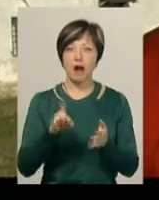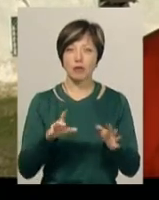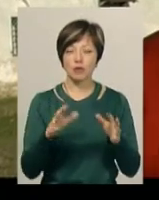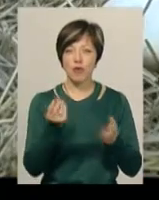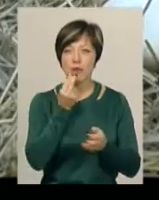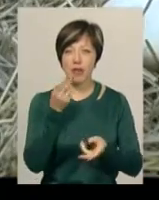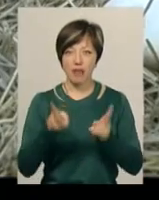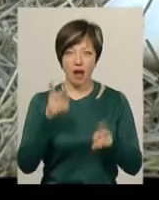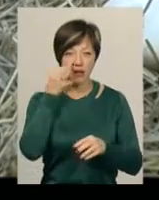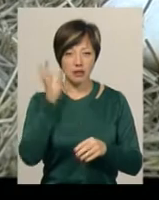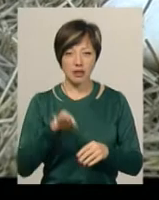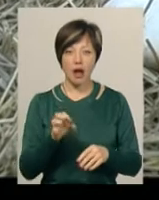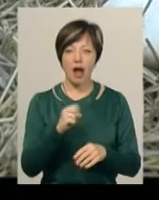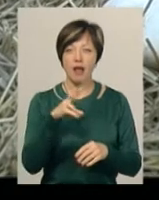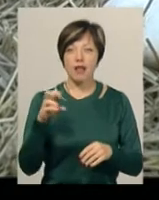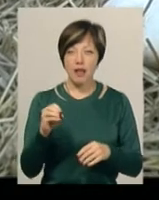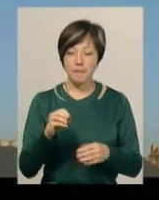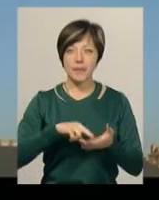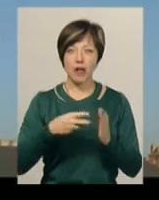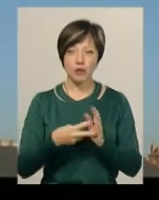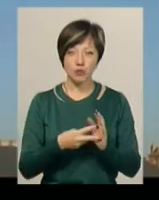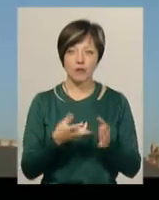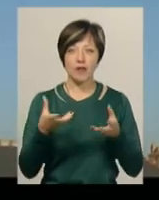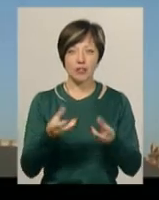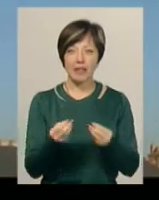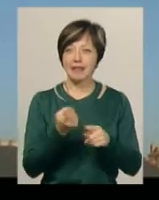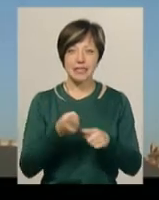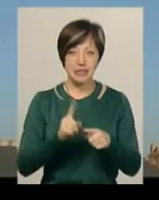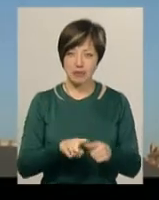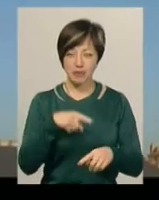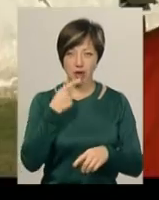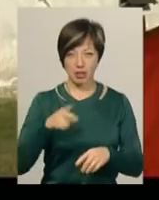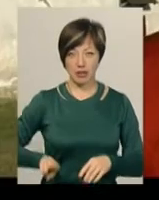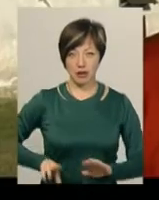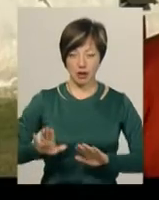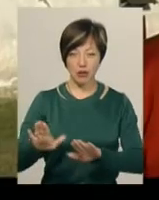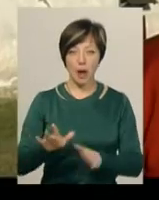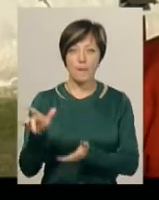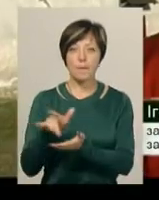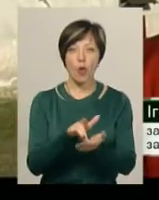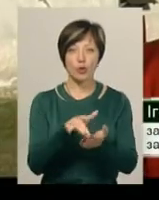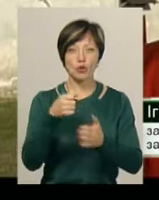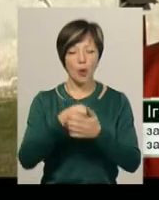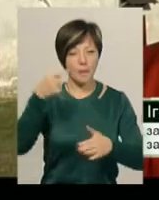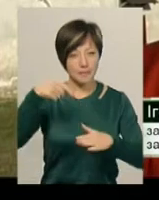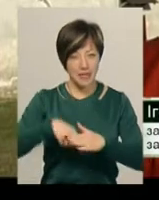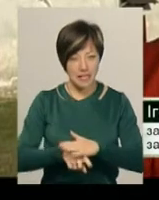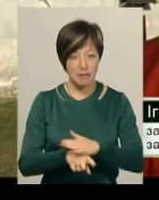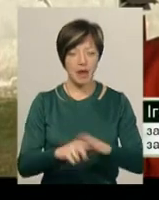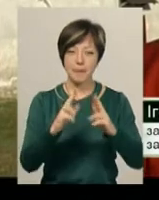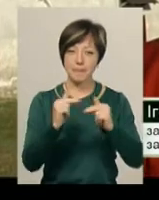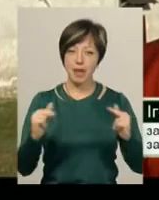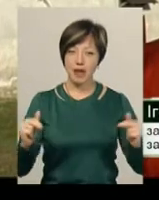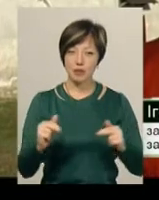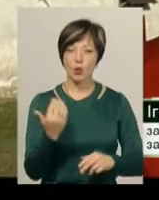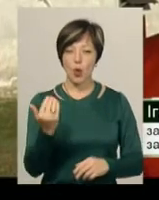наїдками. Та не гарбузовими смаколиками планують вражати відвідувачів, каже Ігор Западенко. Подорожі до підземель палацу